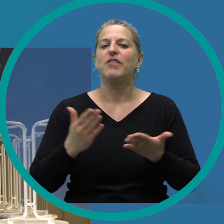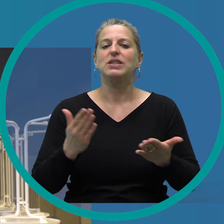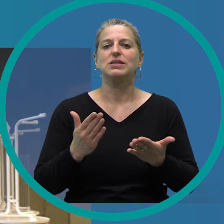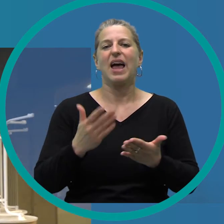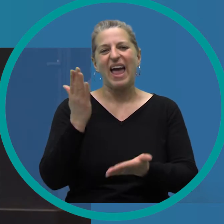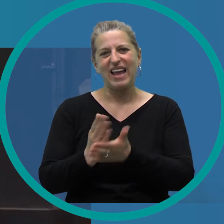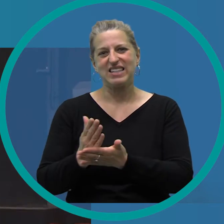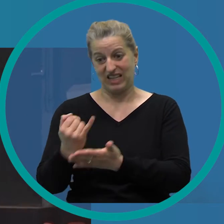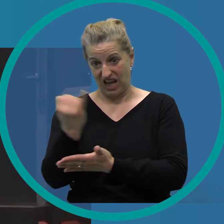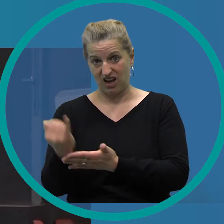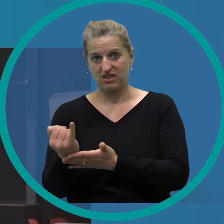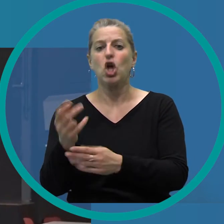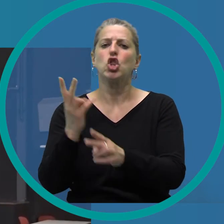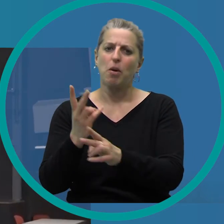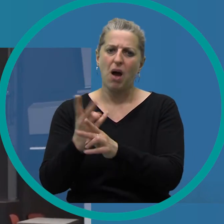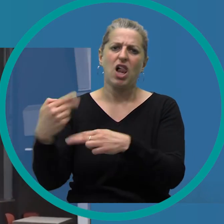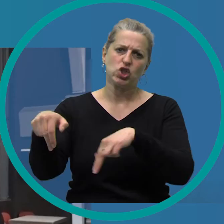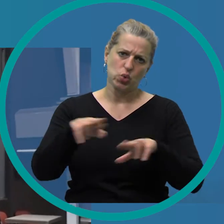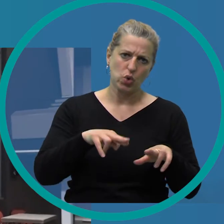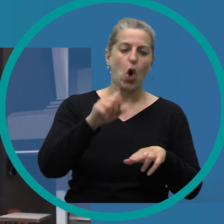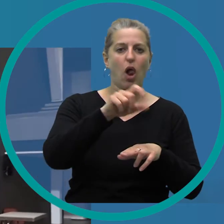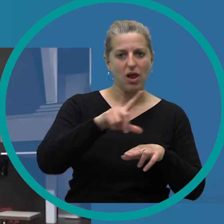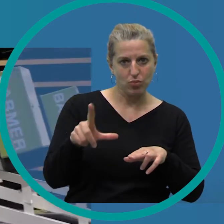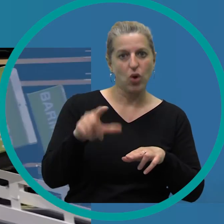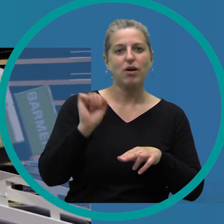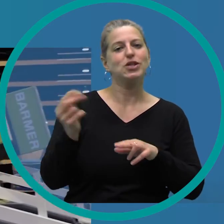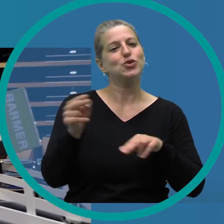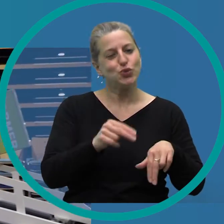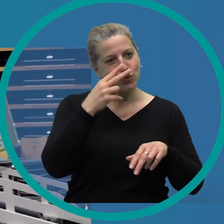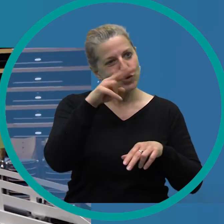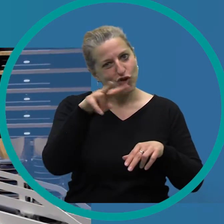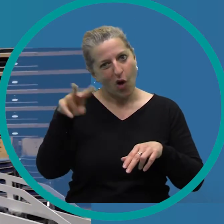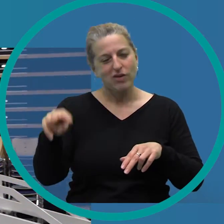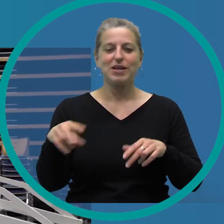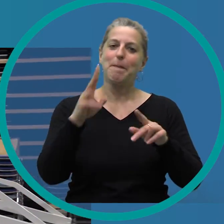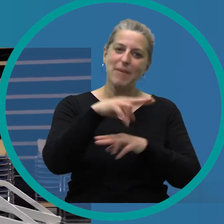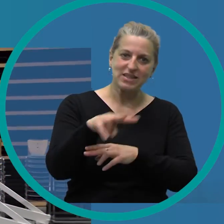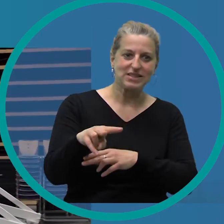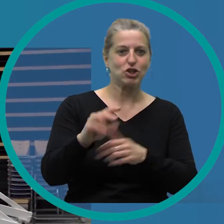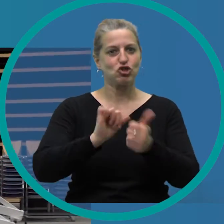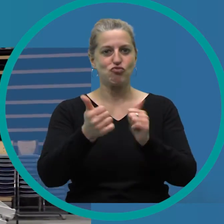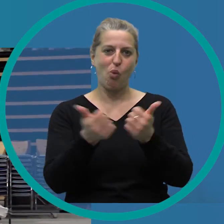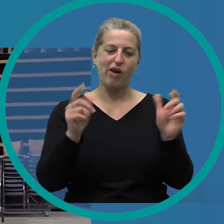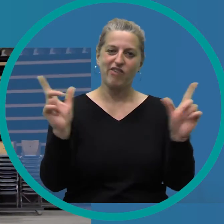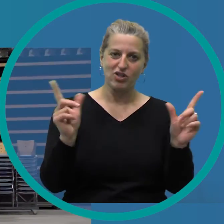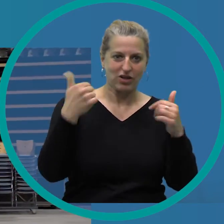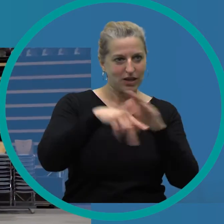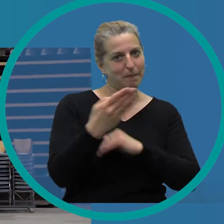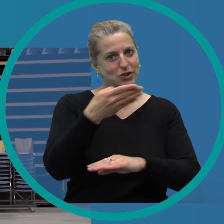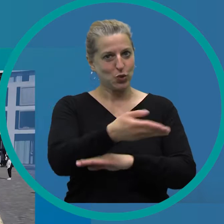frühestens Ende dieses Jahres die Lage normalisiert und die Oldenburger dann auch wieder Messen und Sportveranstaltungen in den Visa-M-Sahlen besuchen können.